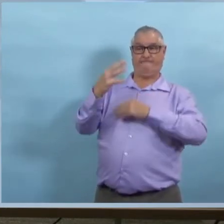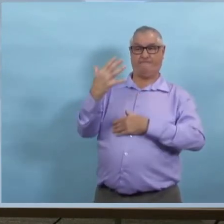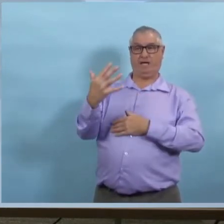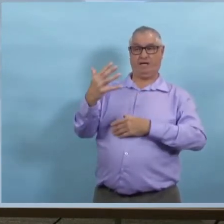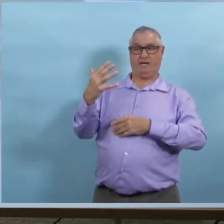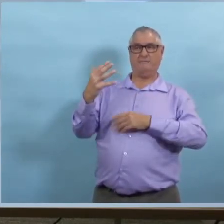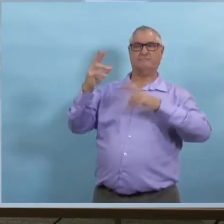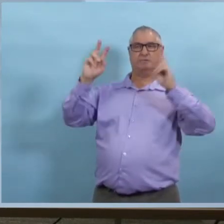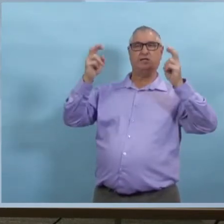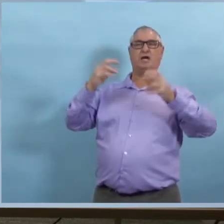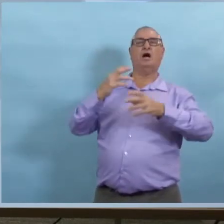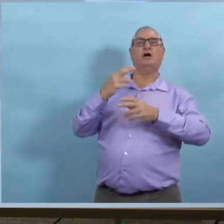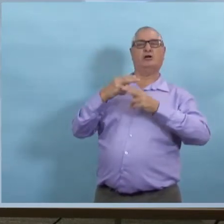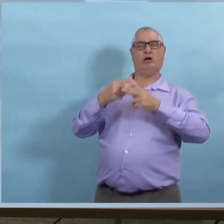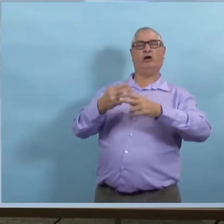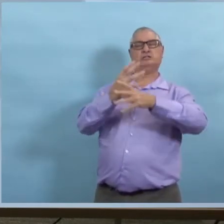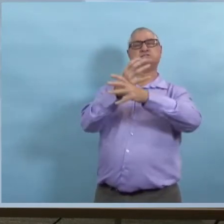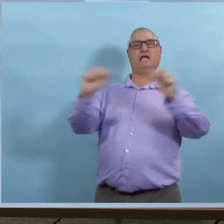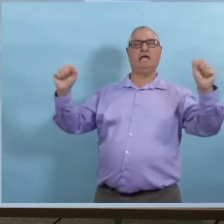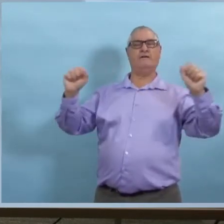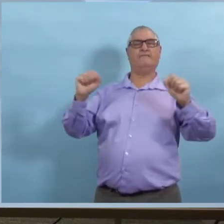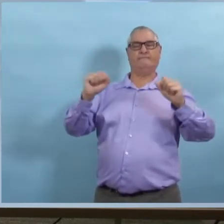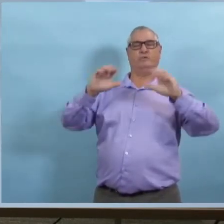En ce qui concerne la taille des rassemblements.